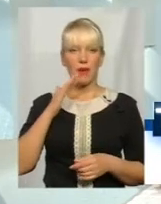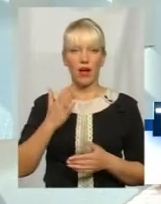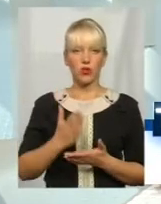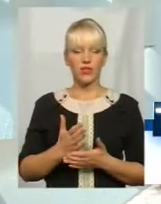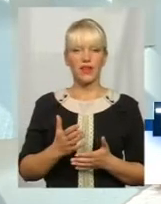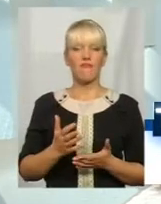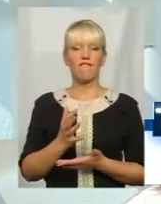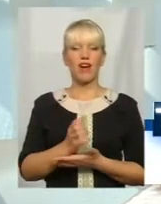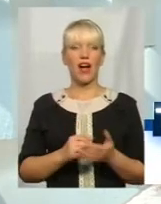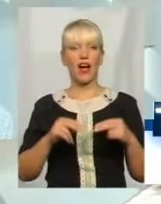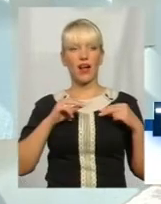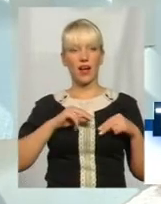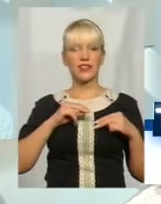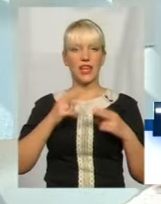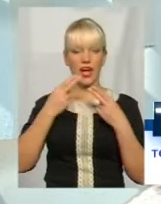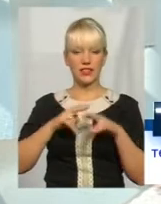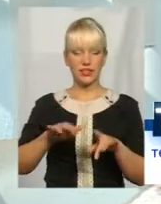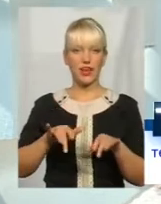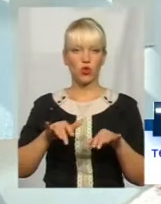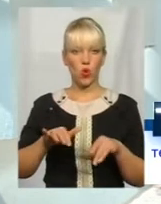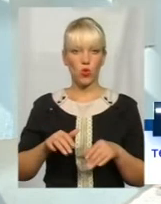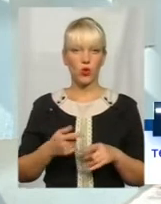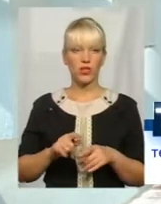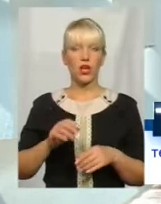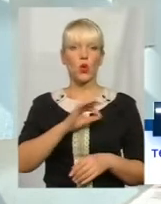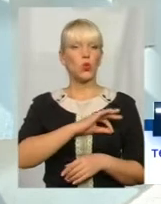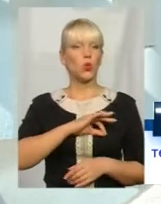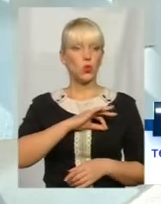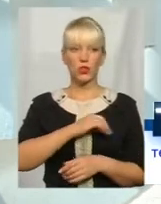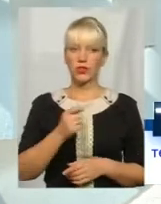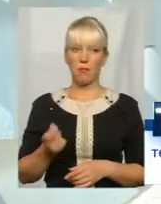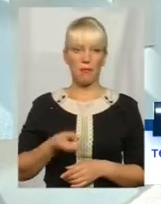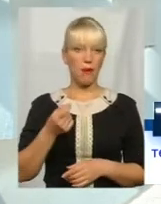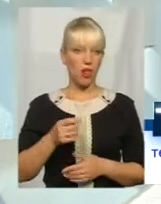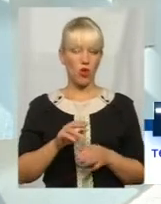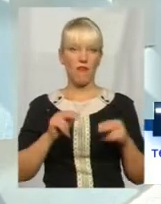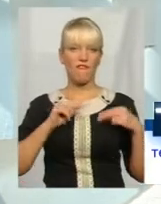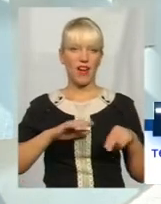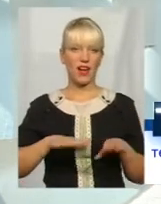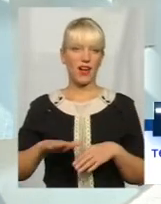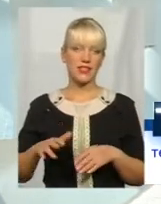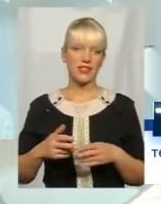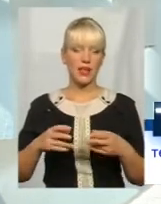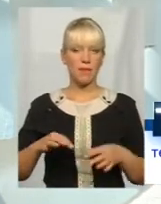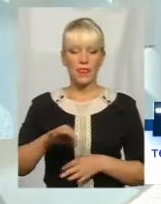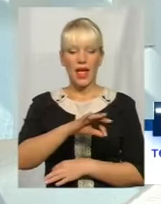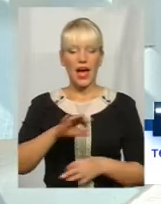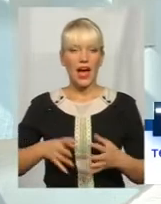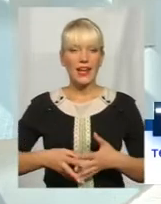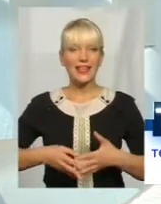наприклад, IT-технології, юристів мало вакансій, є архітектура,